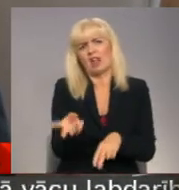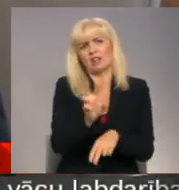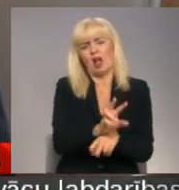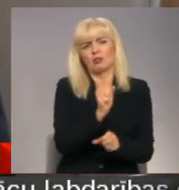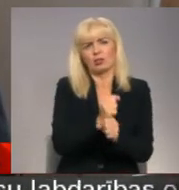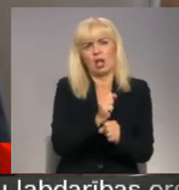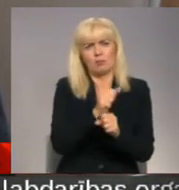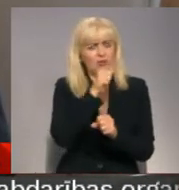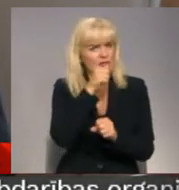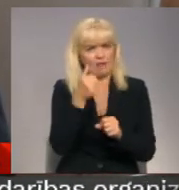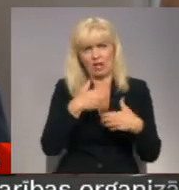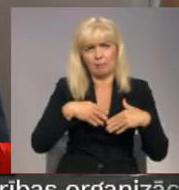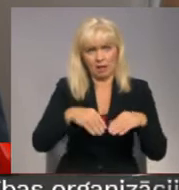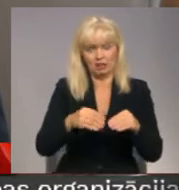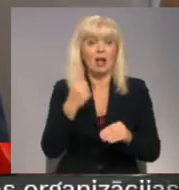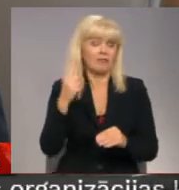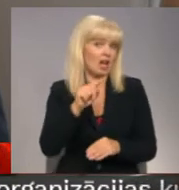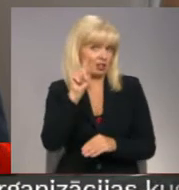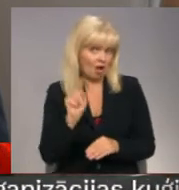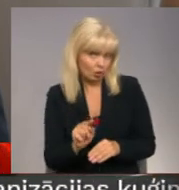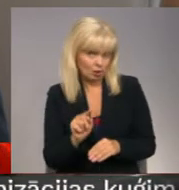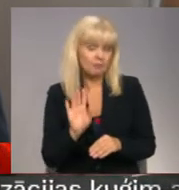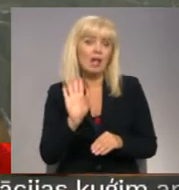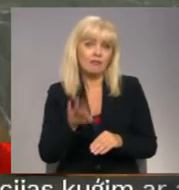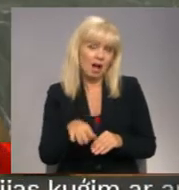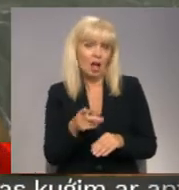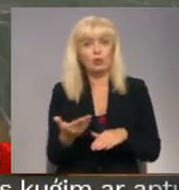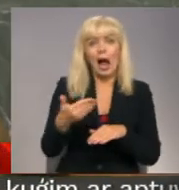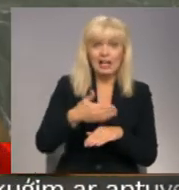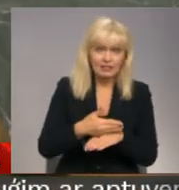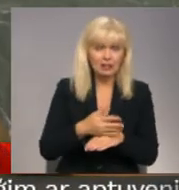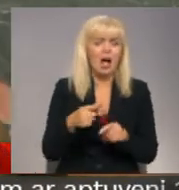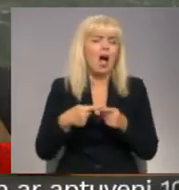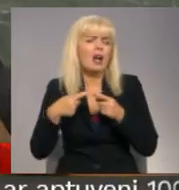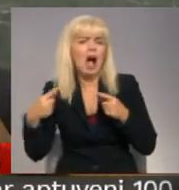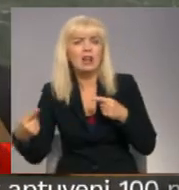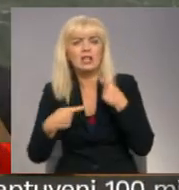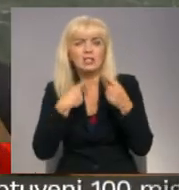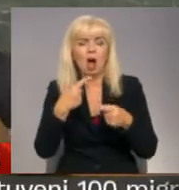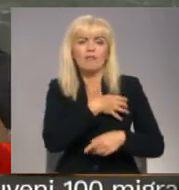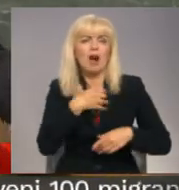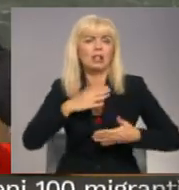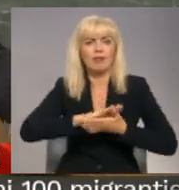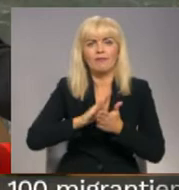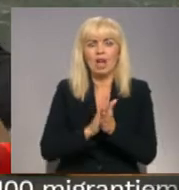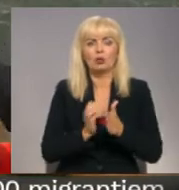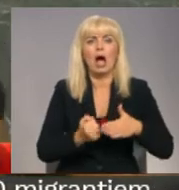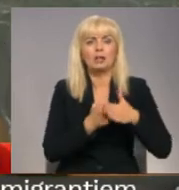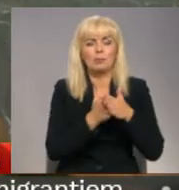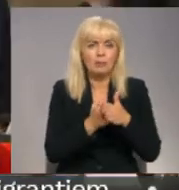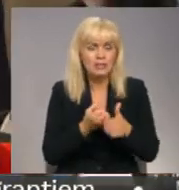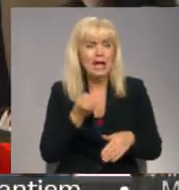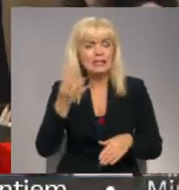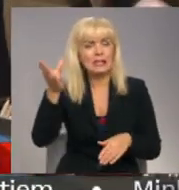jūs nevariet paviekt. Tāds man vienīgi jautājums ir varētu aizvietoties kaut kā. Pēc garākām sarunām valdība vienojās atbalstīt izglītības un